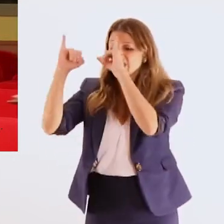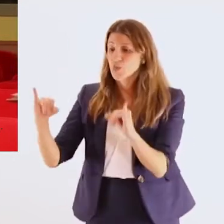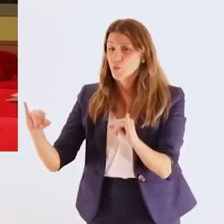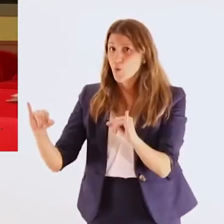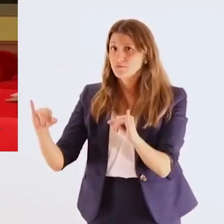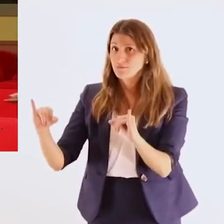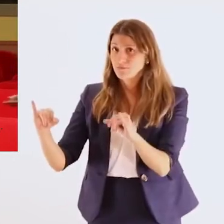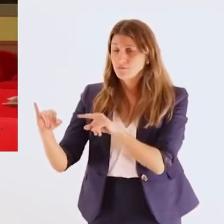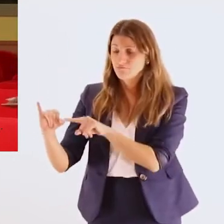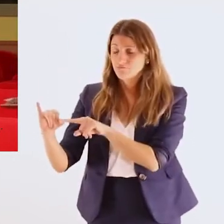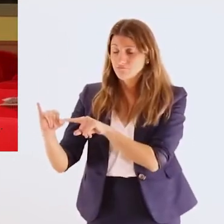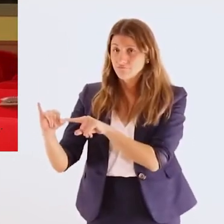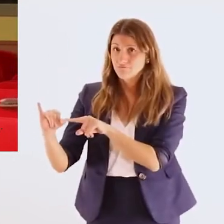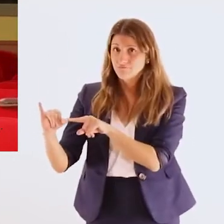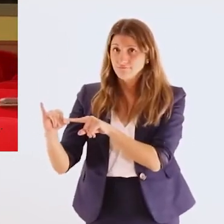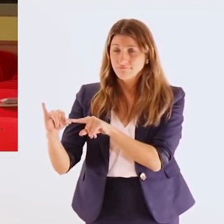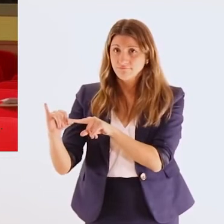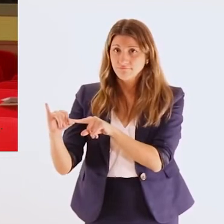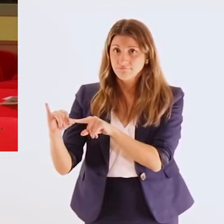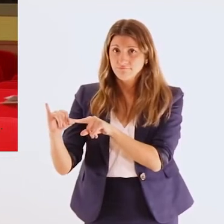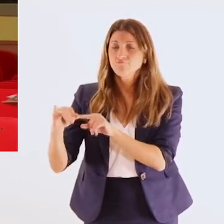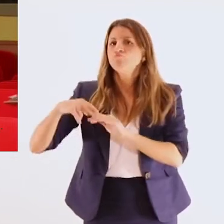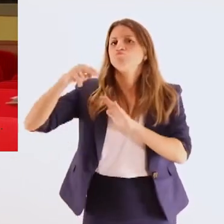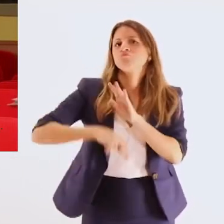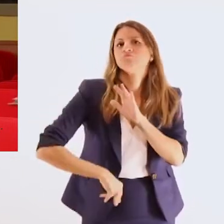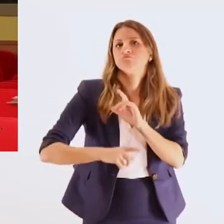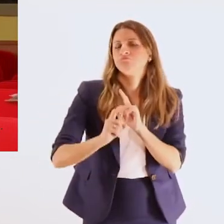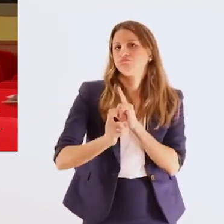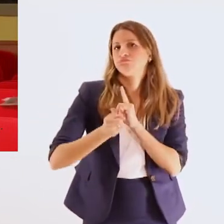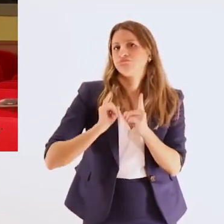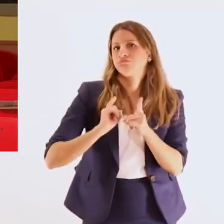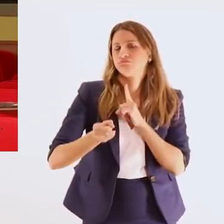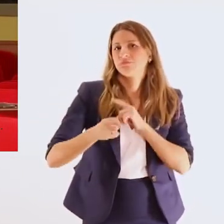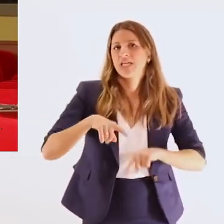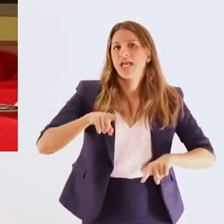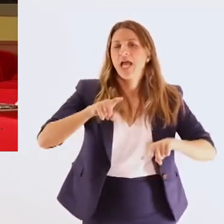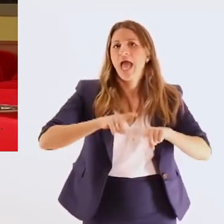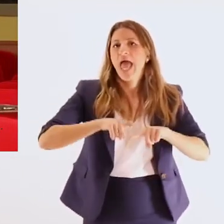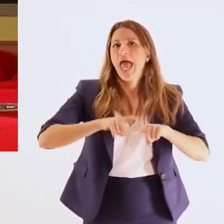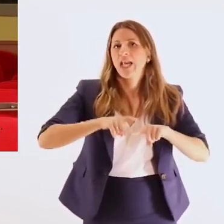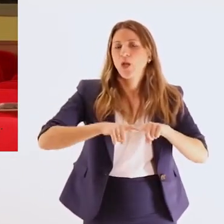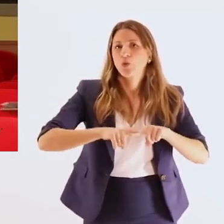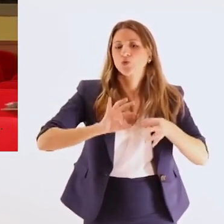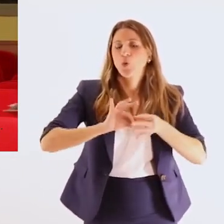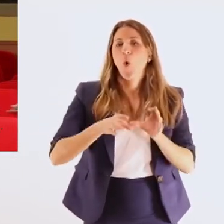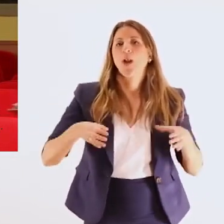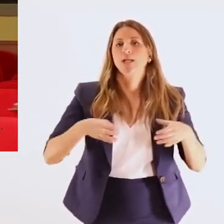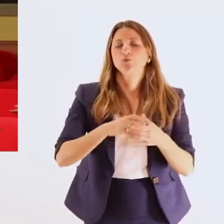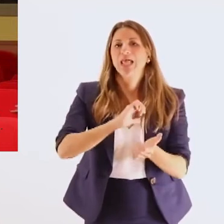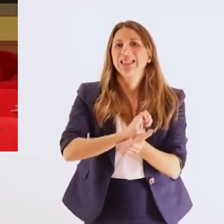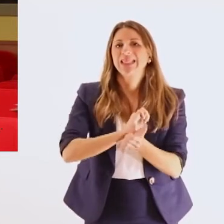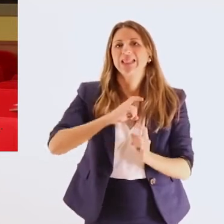οργανισμός προνοιακών επιδομάτων ένας πολύ σημαντικός οργανισμός Δεύτερον,